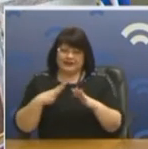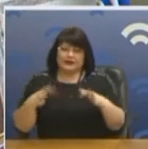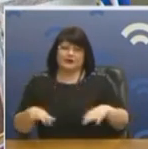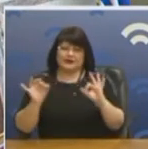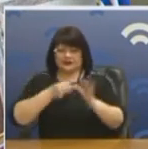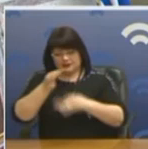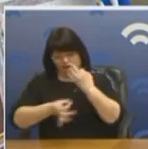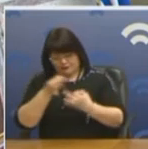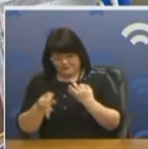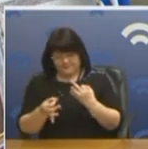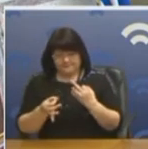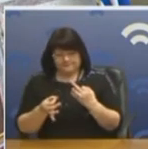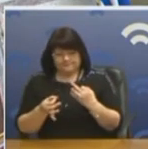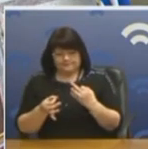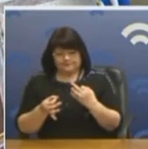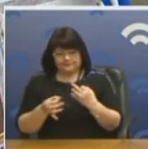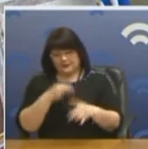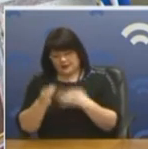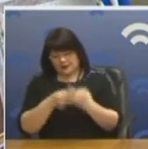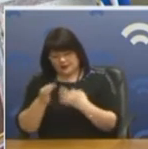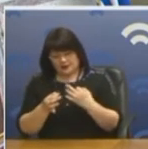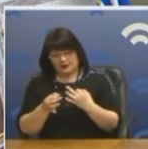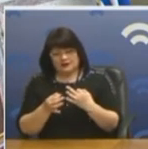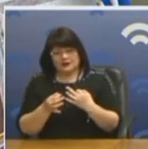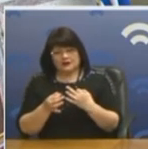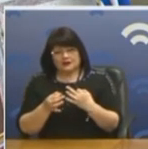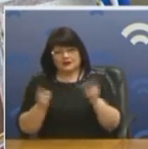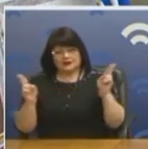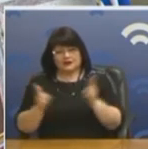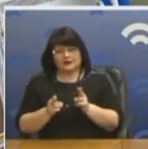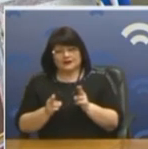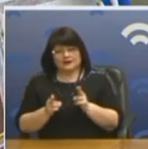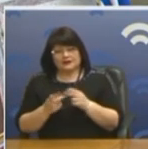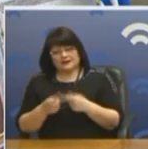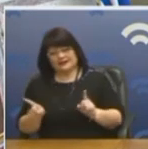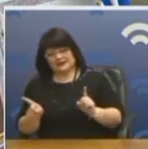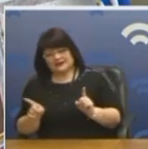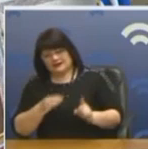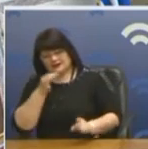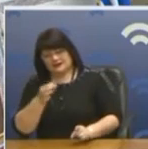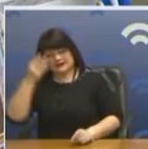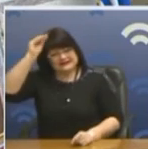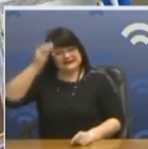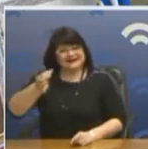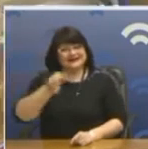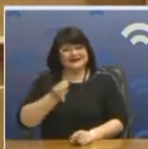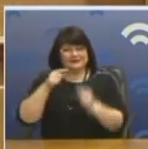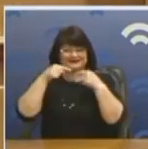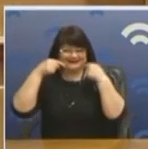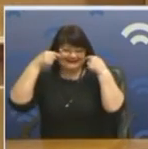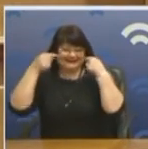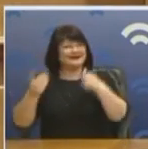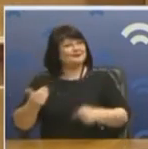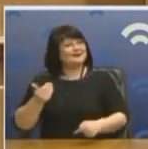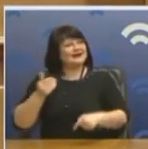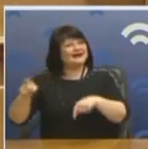την ομιλία μου να κάνω μια μικρή εκτροπή. Γιατί είπε ο κύριος Τσίπρας ότι χαμογέλασα την